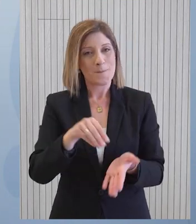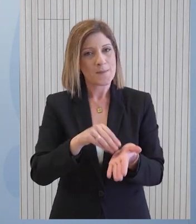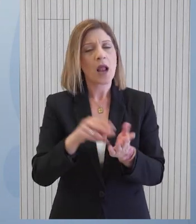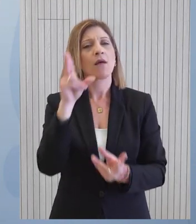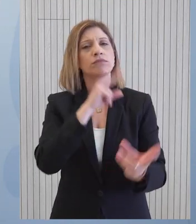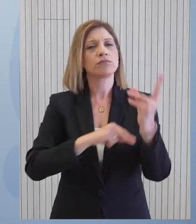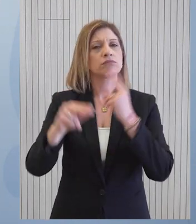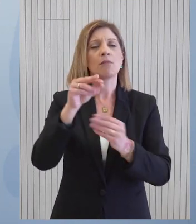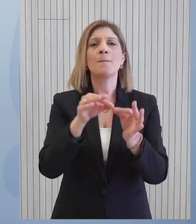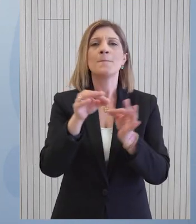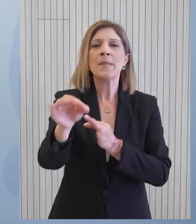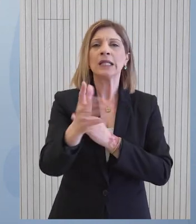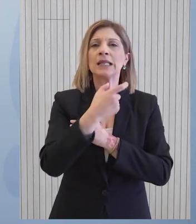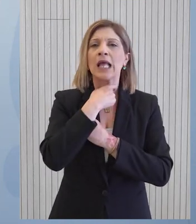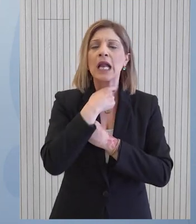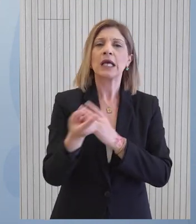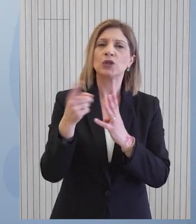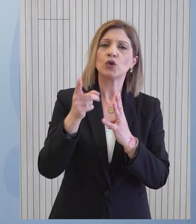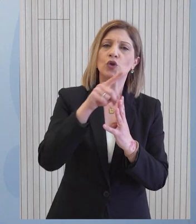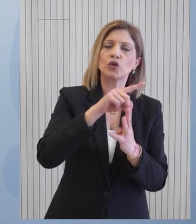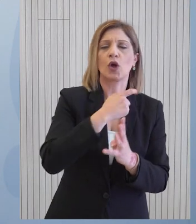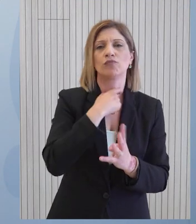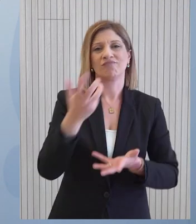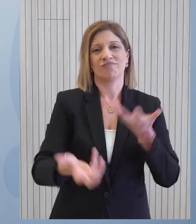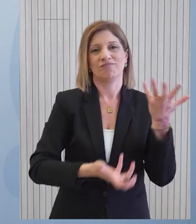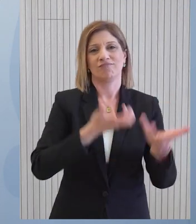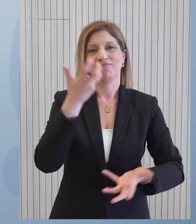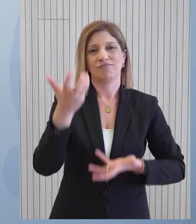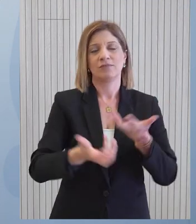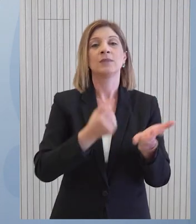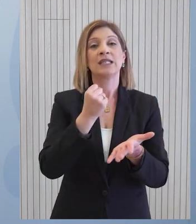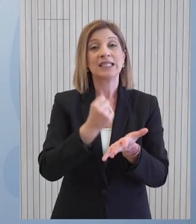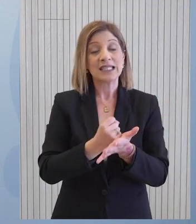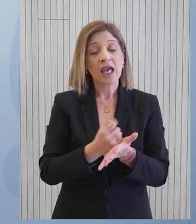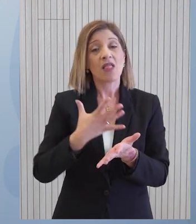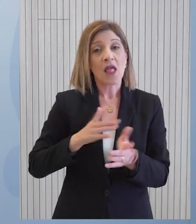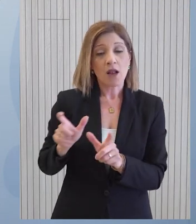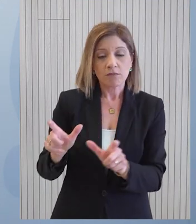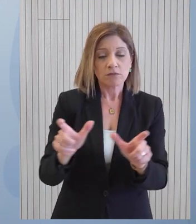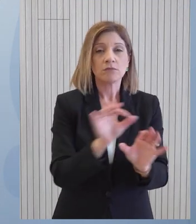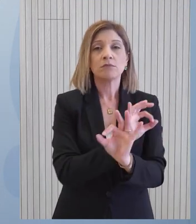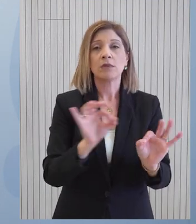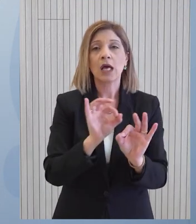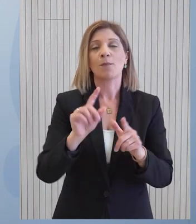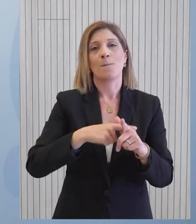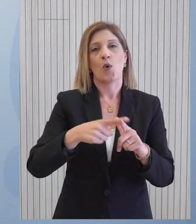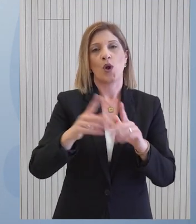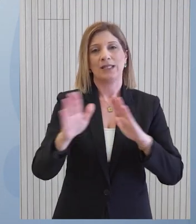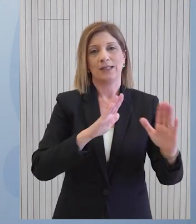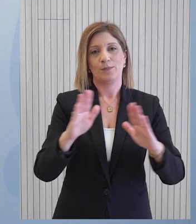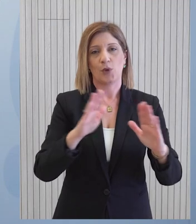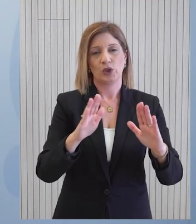υλοποίηση περαιτέρων μέτρων που αφορούν στην πρόληψη και αντιμετώπιση υπηρεκαλιών, καθώς και στην επιχειρησιακή ετοιμότητα για την πολιτική προστασία.